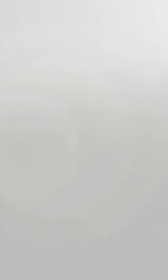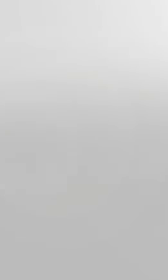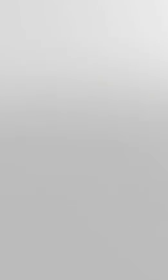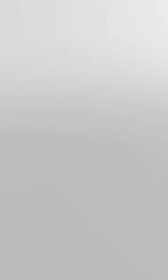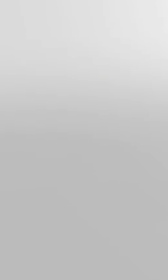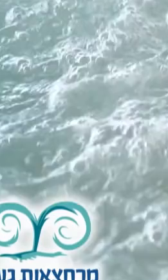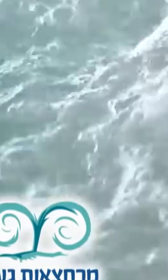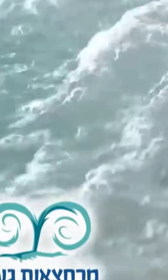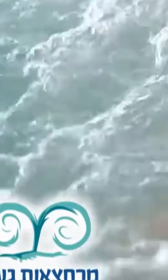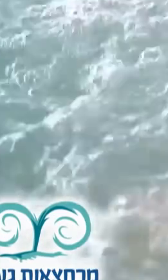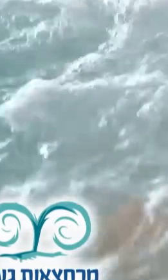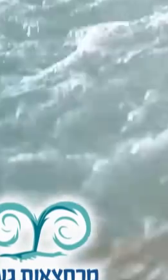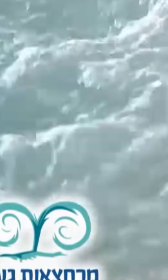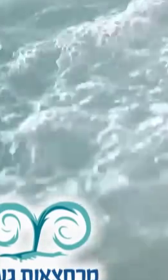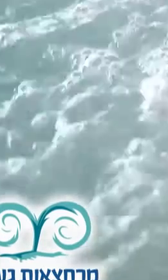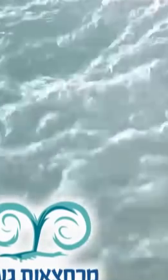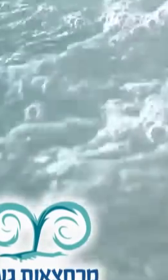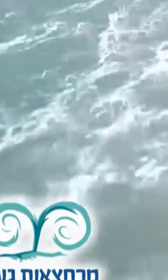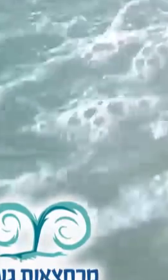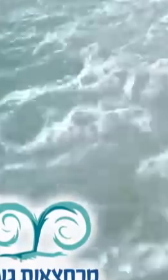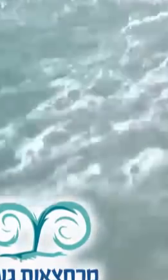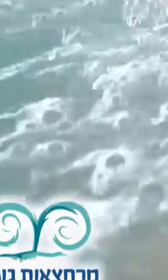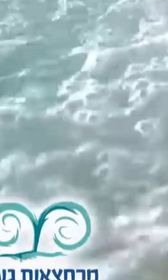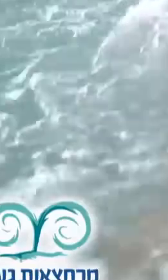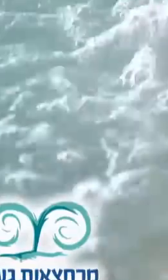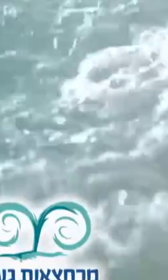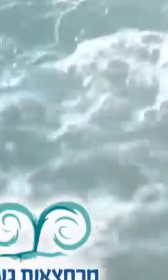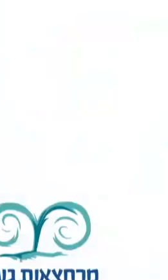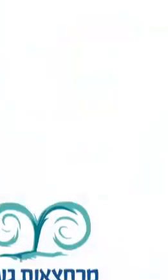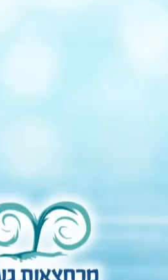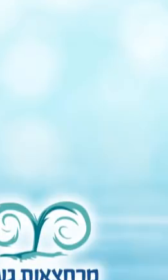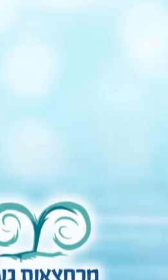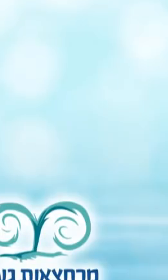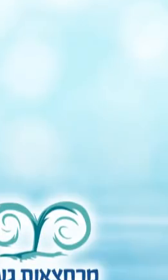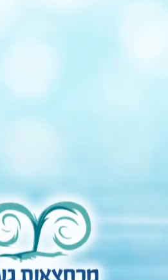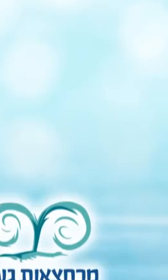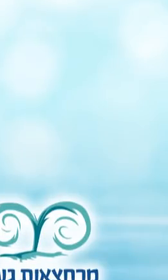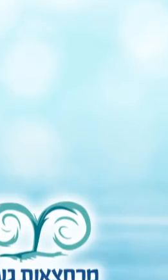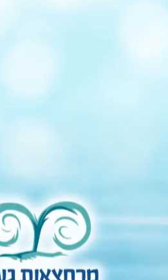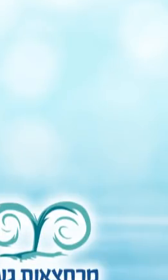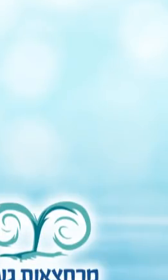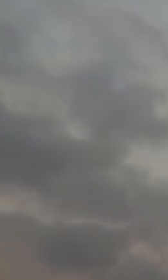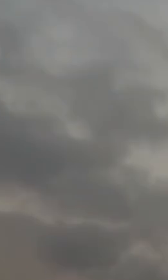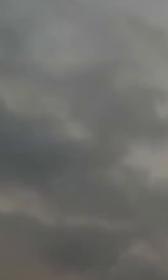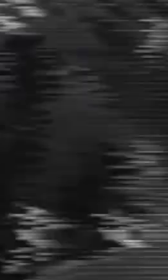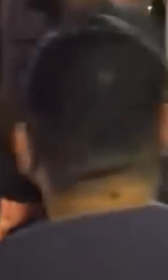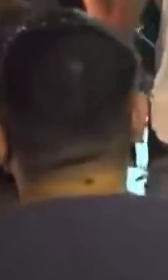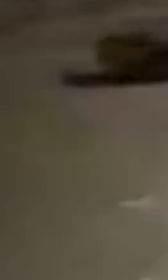הראל. חוזרים לחיים, לפינוק, להנאה, לבילויים. מרחצאות גש.